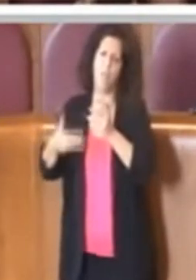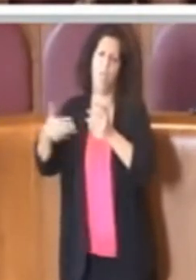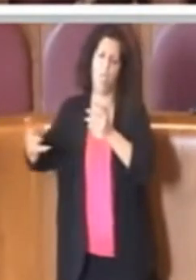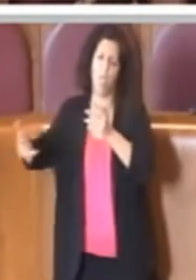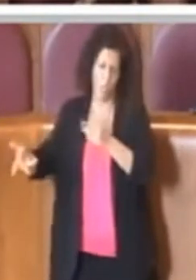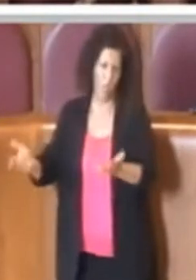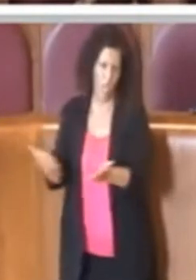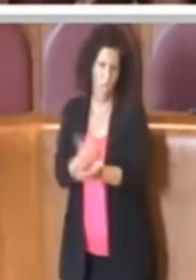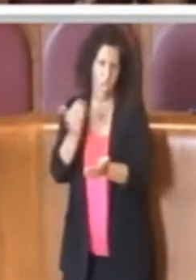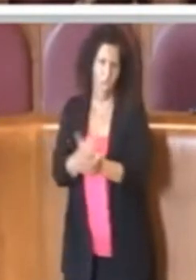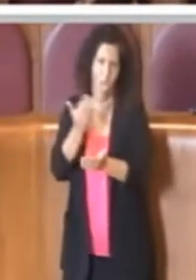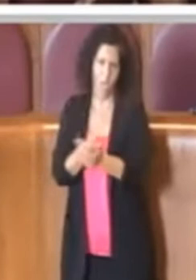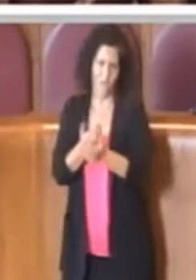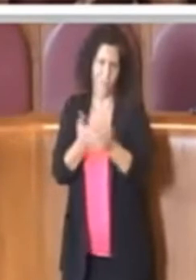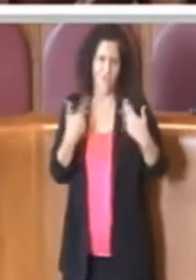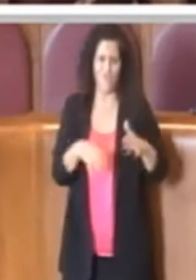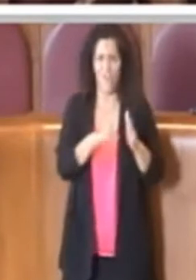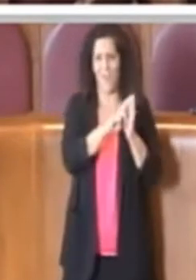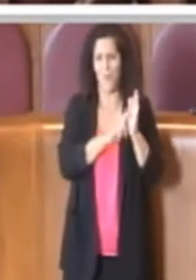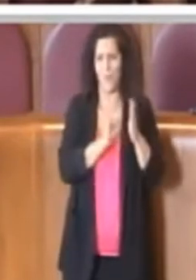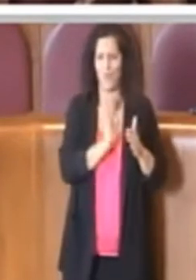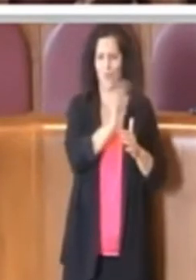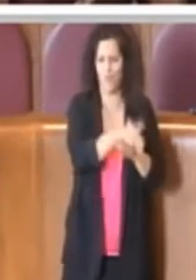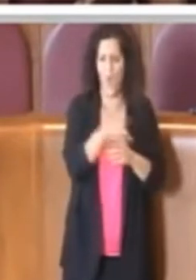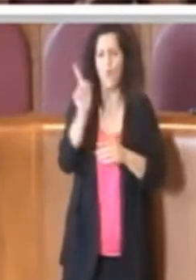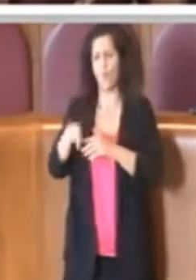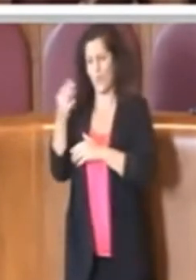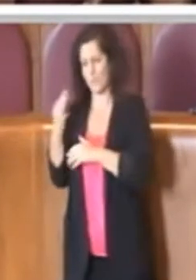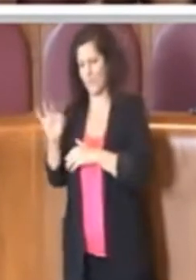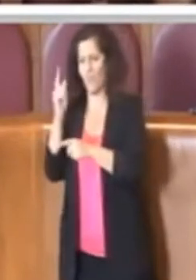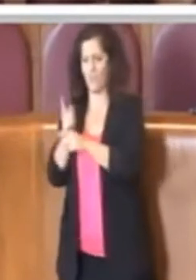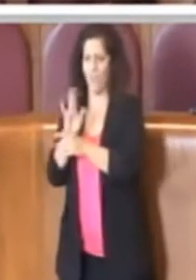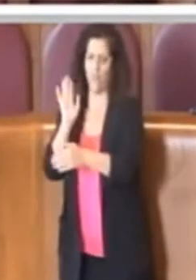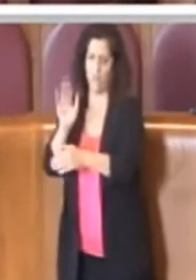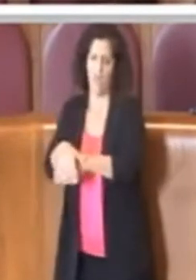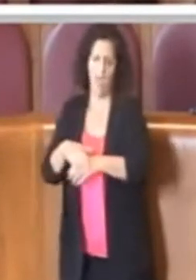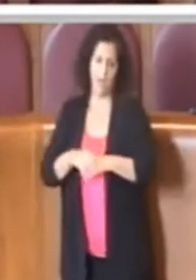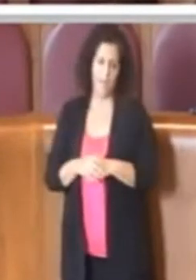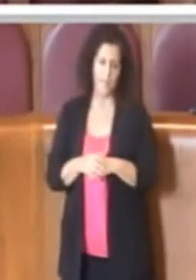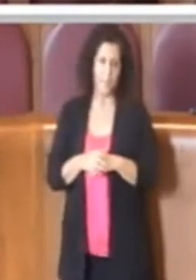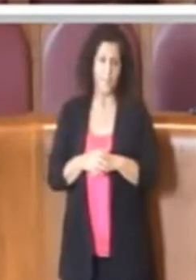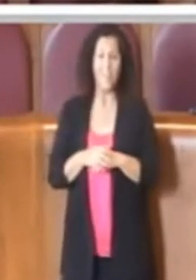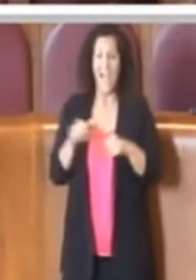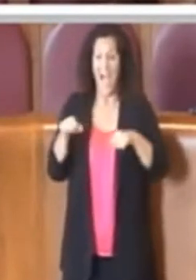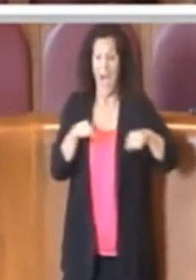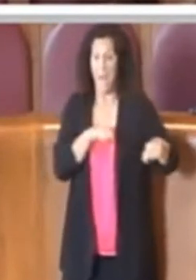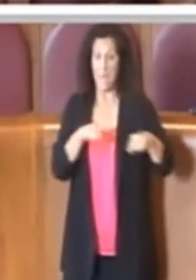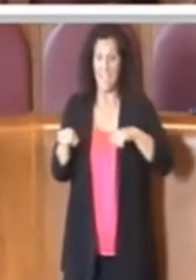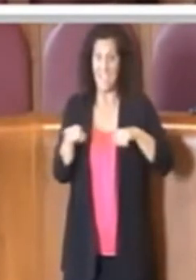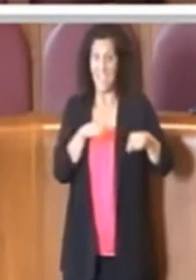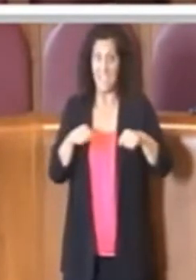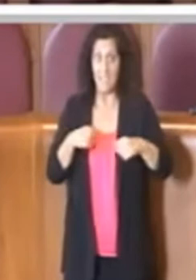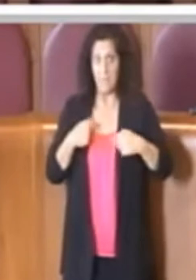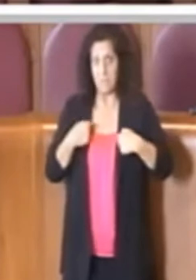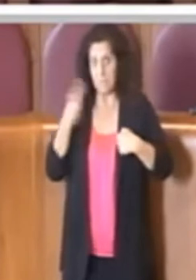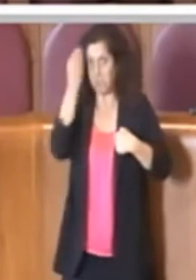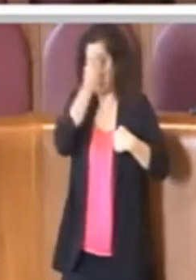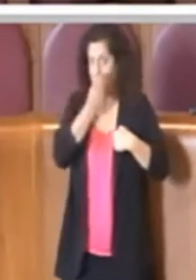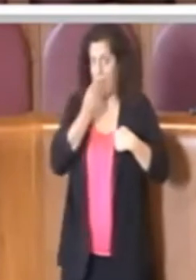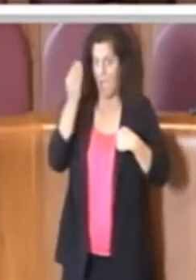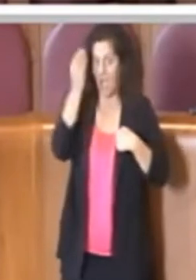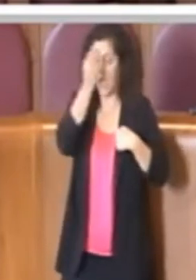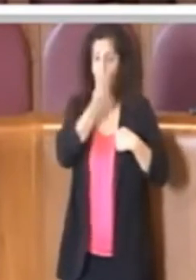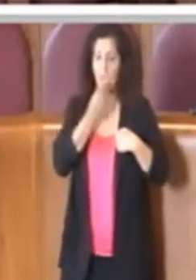con questo regolamento. Tra le altre cose l'obiettivo di un'amministrazione secondo me, e credo che venga